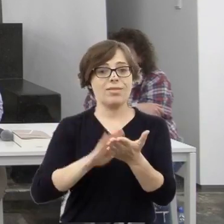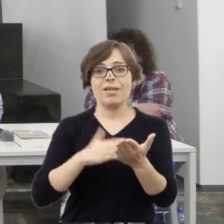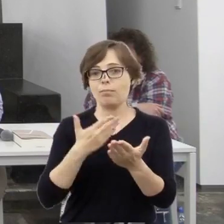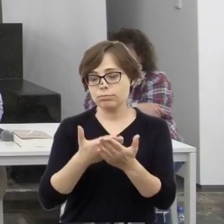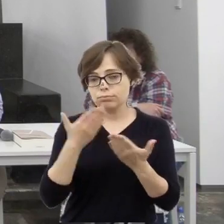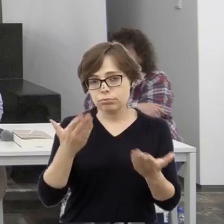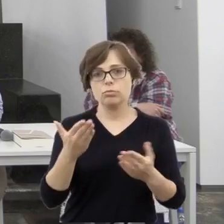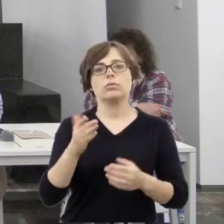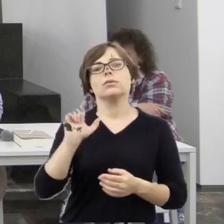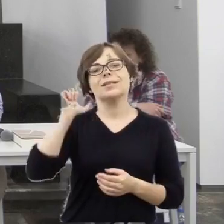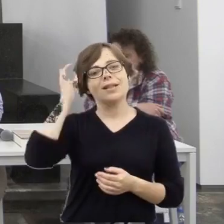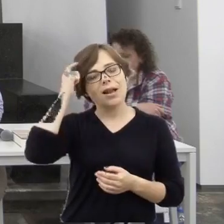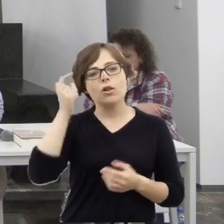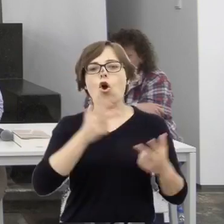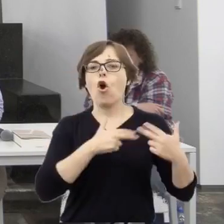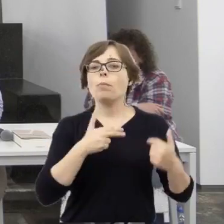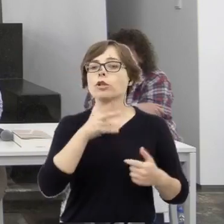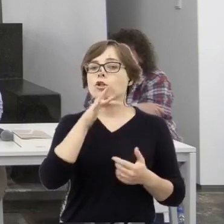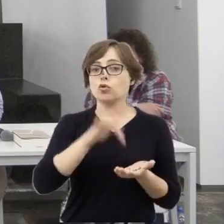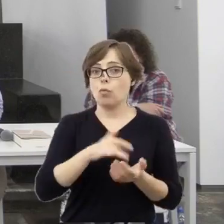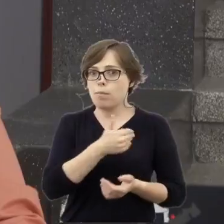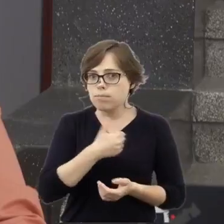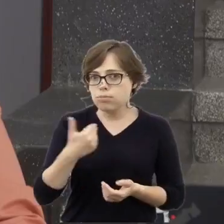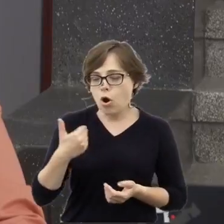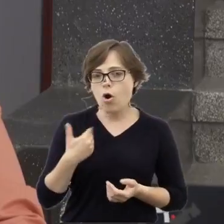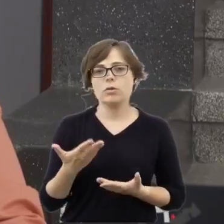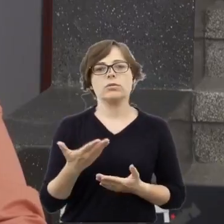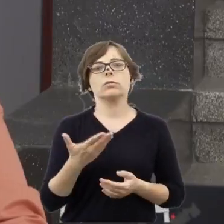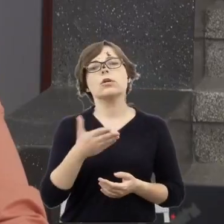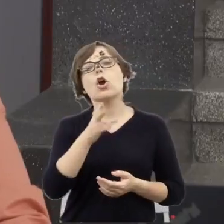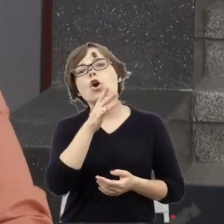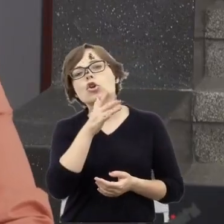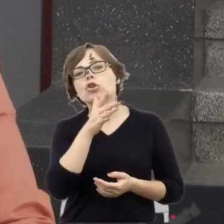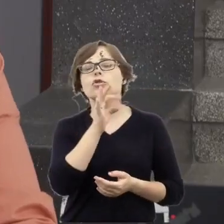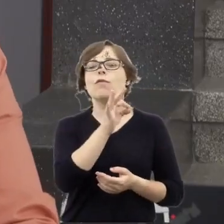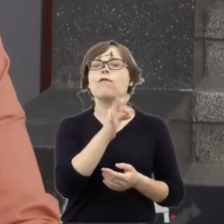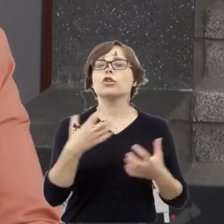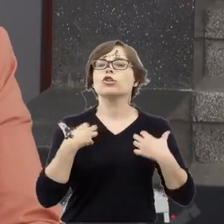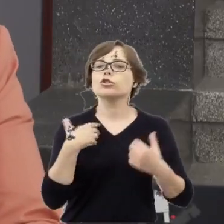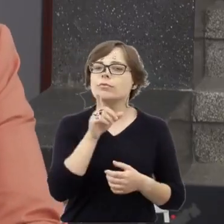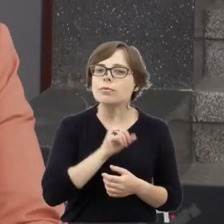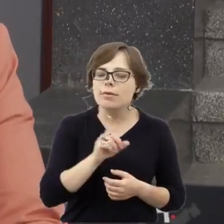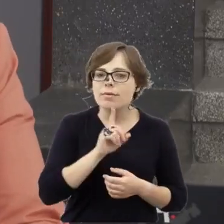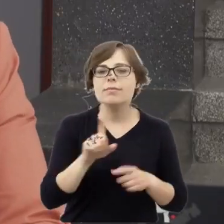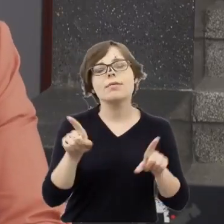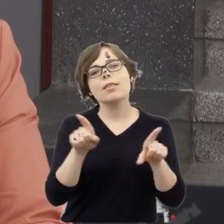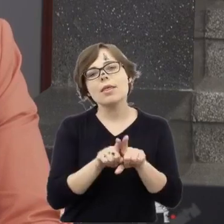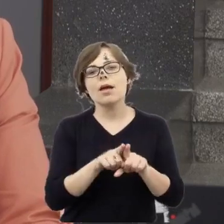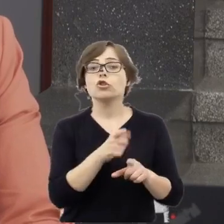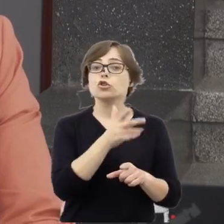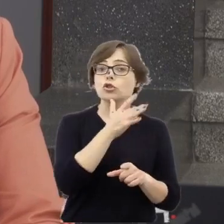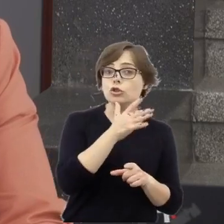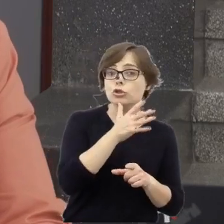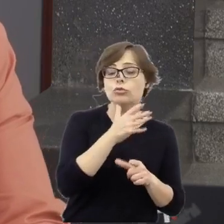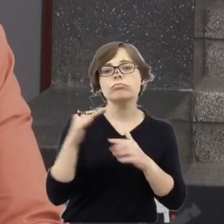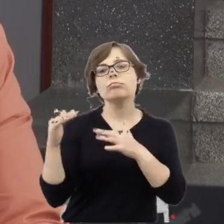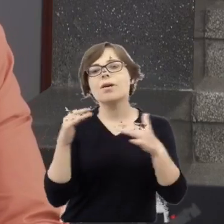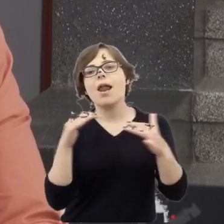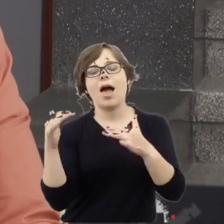Centralnym Komitecie Żydów w Polsce, żydowskim życiu religijnym i relacjach Żydów z ruchem